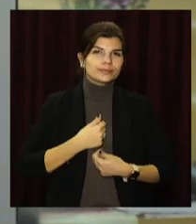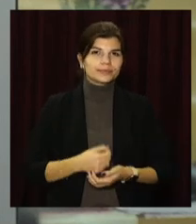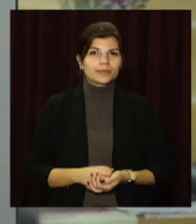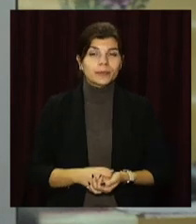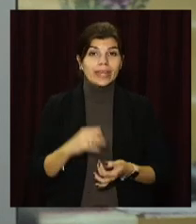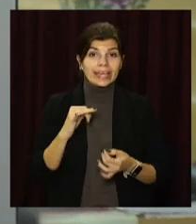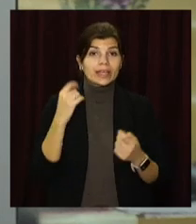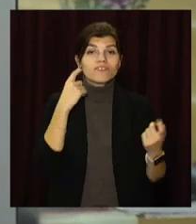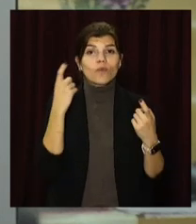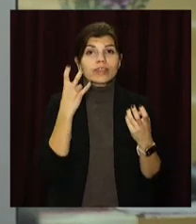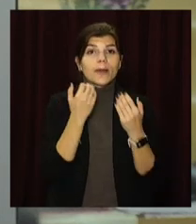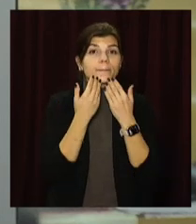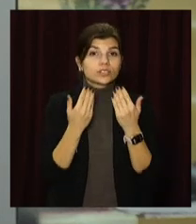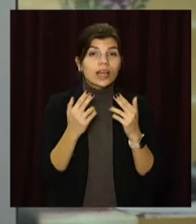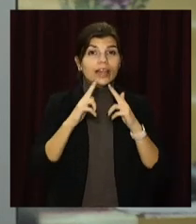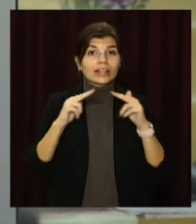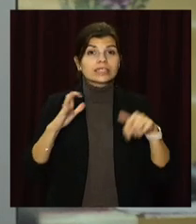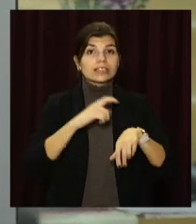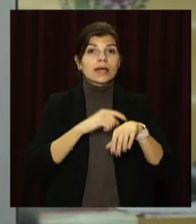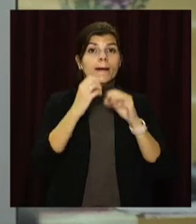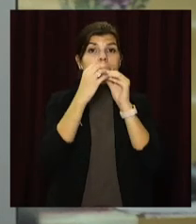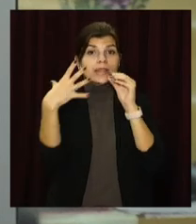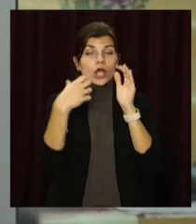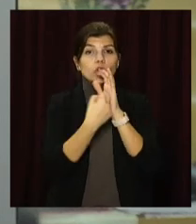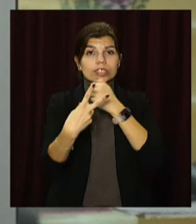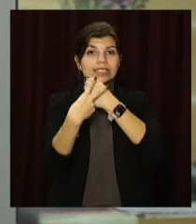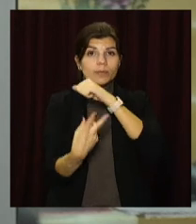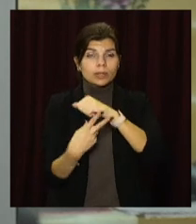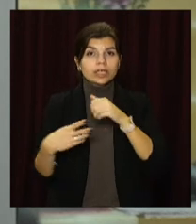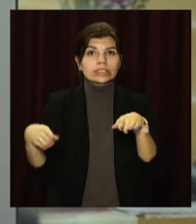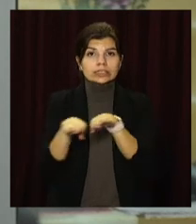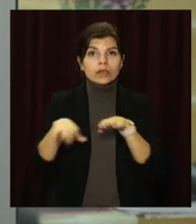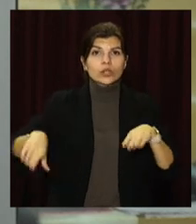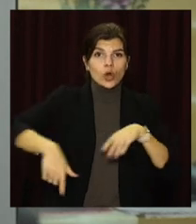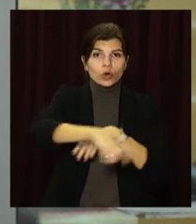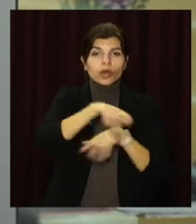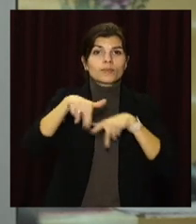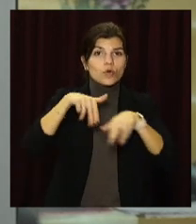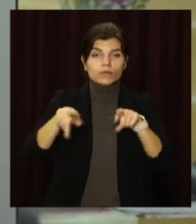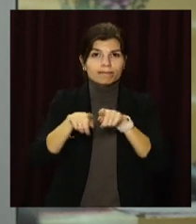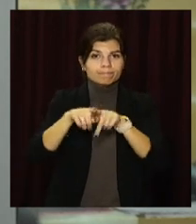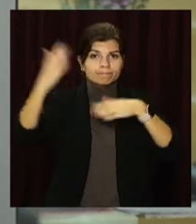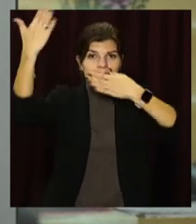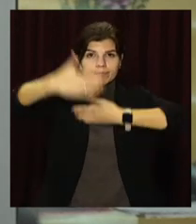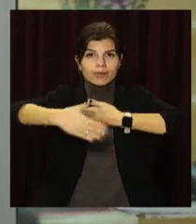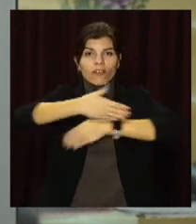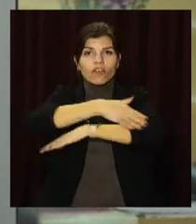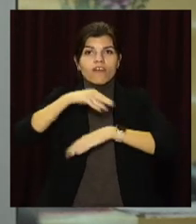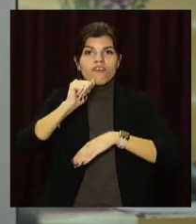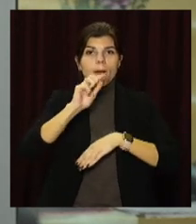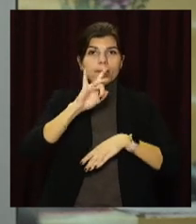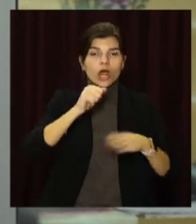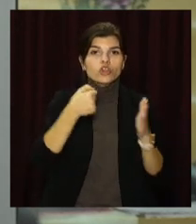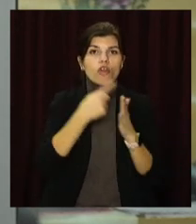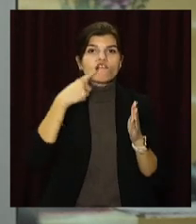Інформація наостанок. У Дніпрі з 15-ї до 17-ї перекриють проїзну та пішохідну частини від вулиці Фабра до